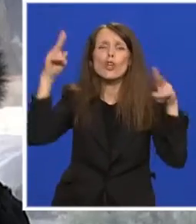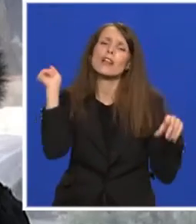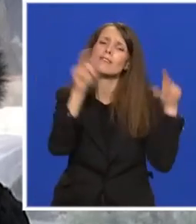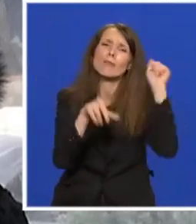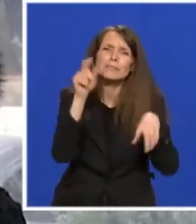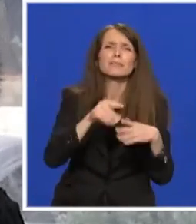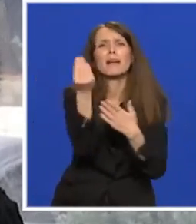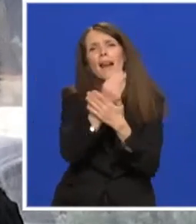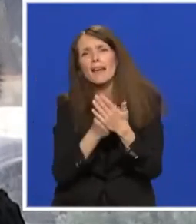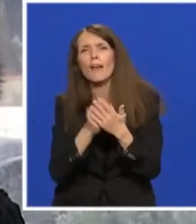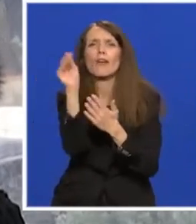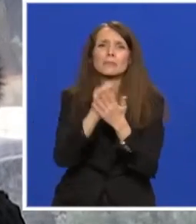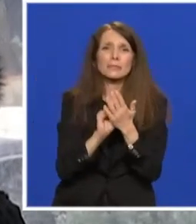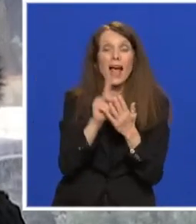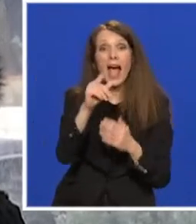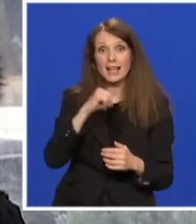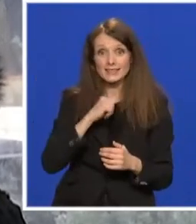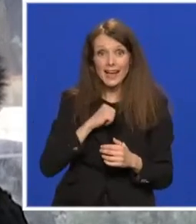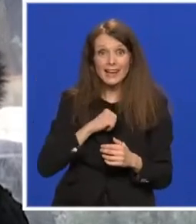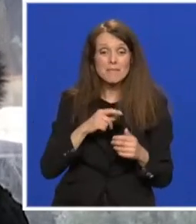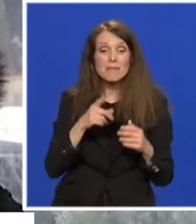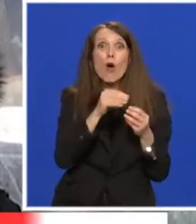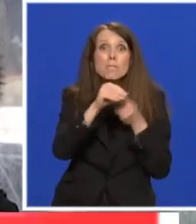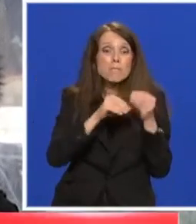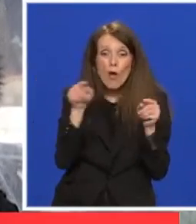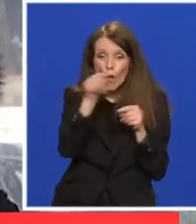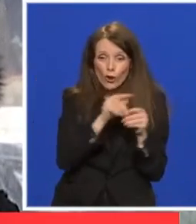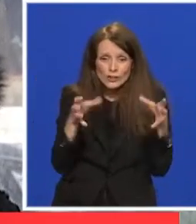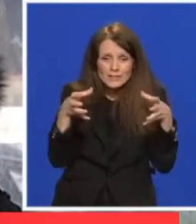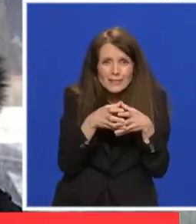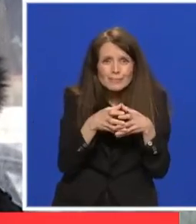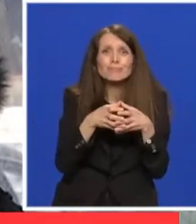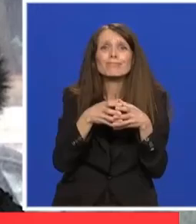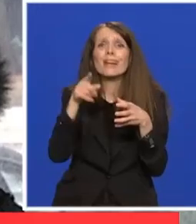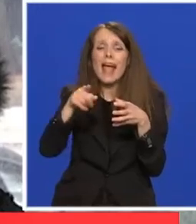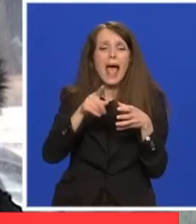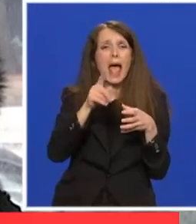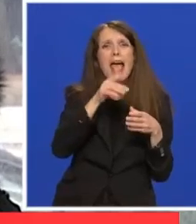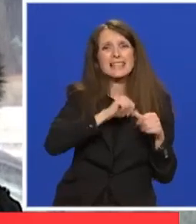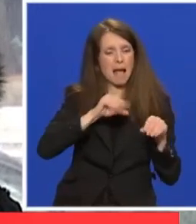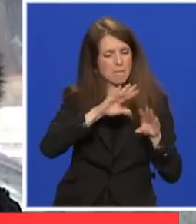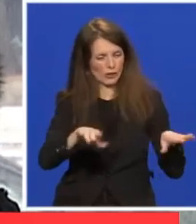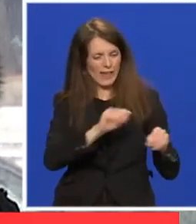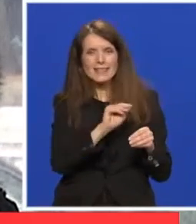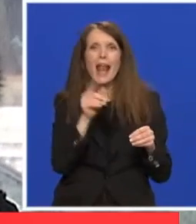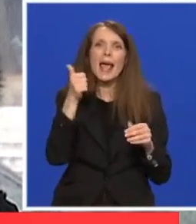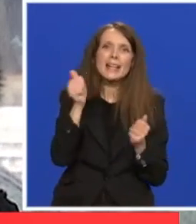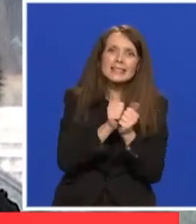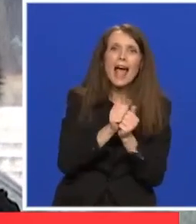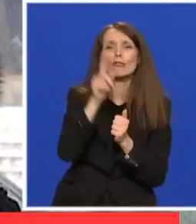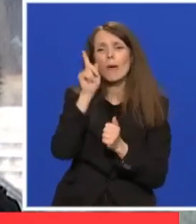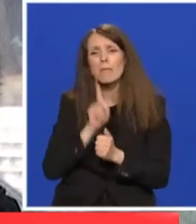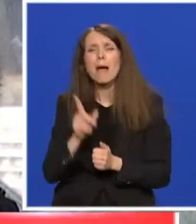zanimljivo, a to je da se čitave porodice udružuju. Dakle, da deca rade sa roditeljima i sa